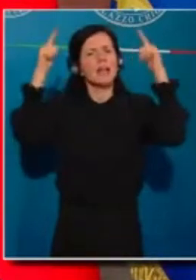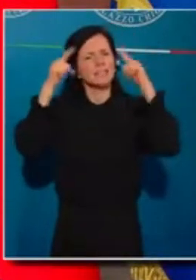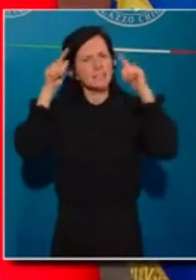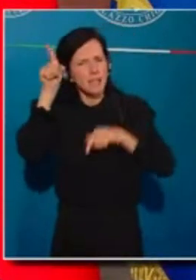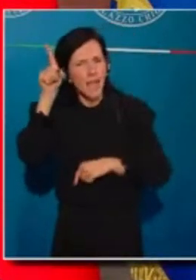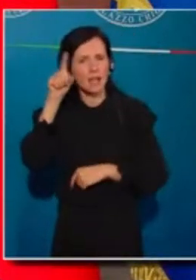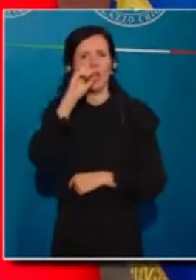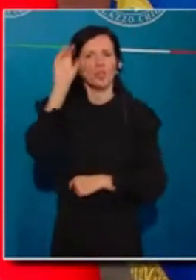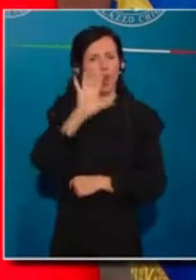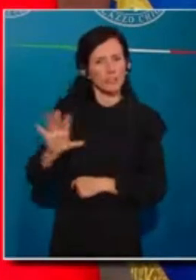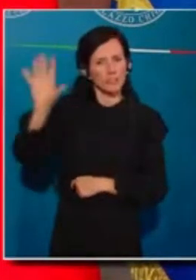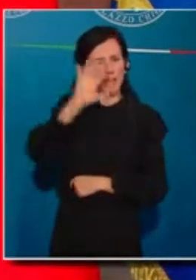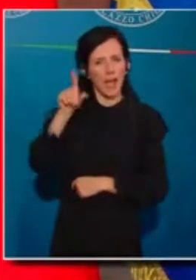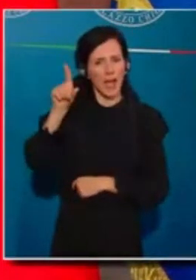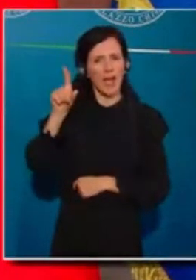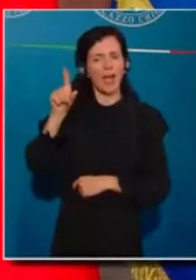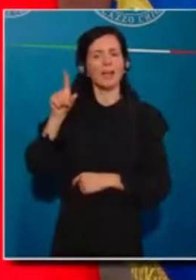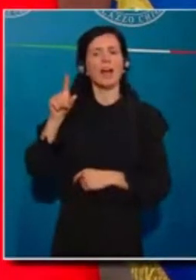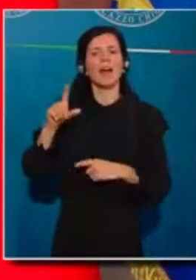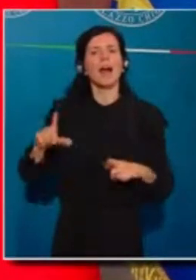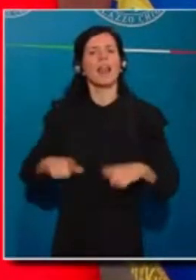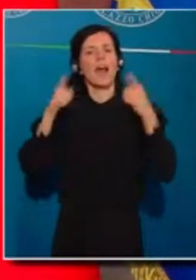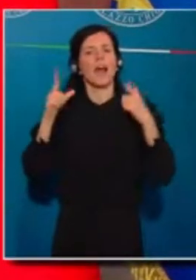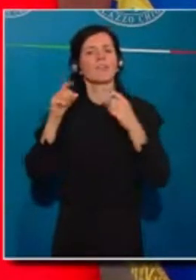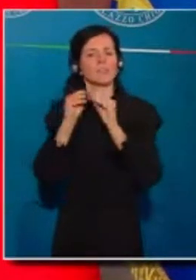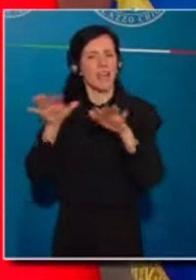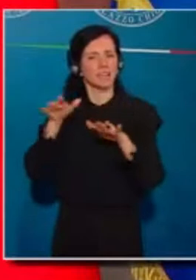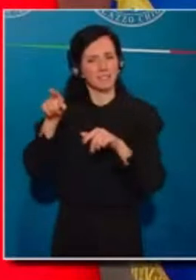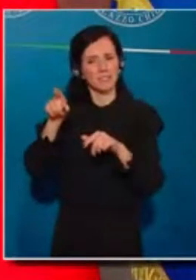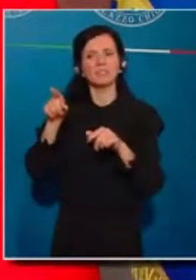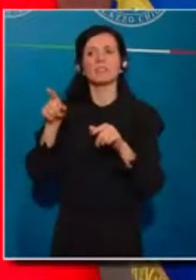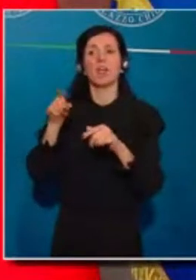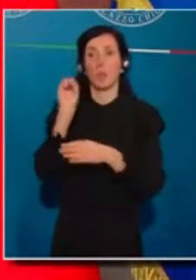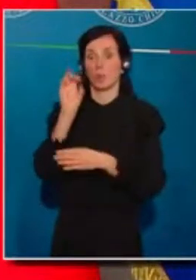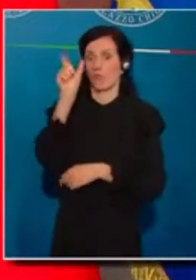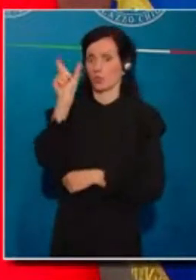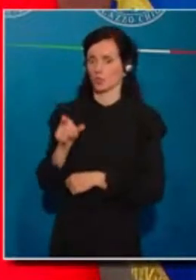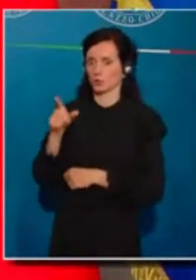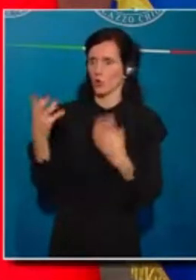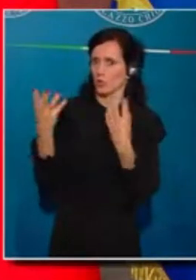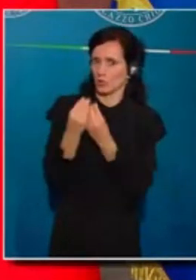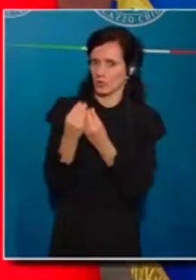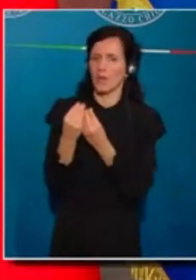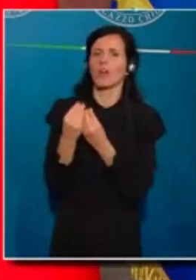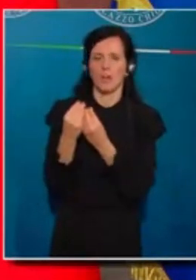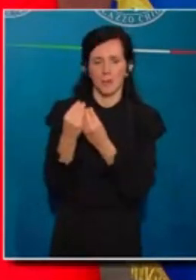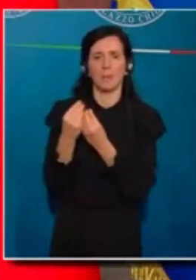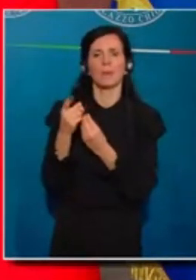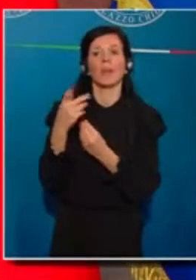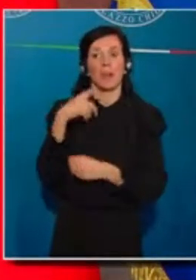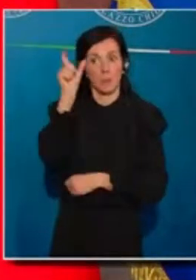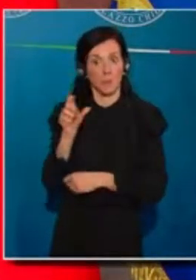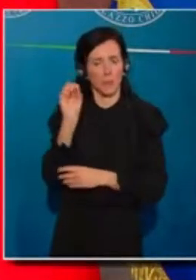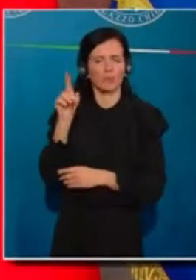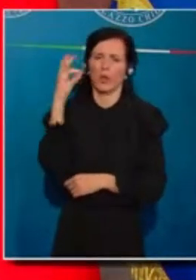Life Sciences del professor Rino Rappuoli ecco voglio anche citare eh una nostra eccellenza